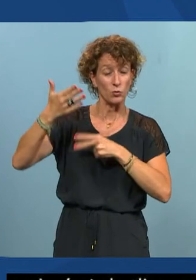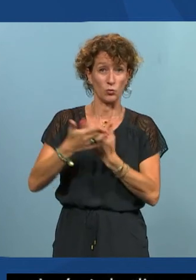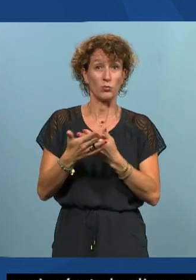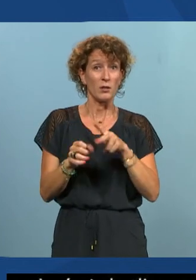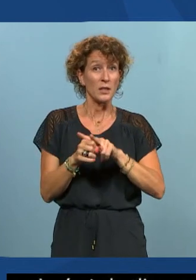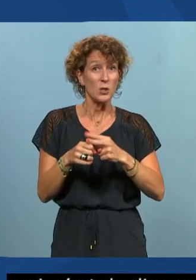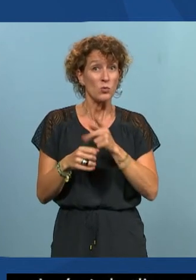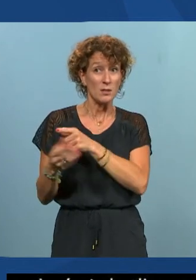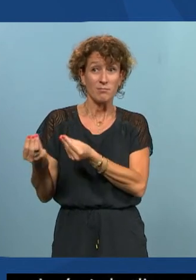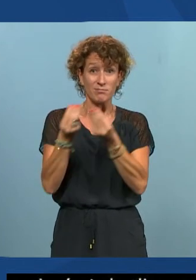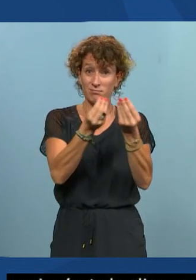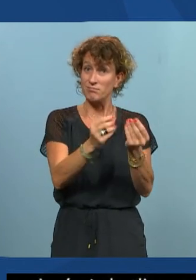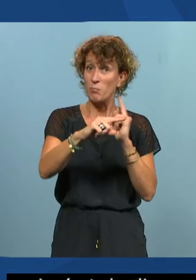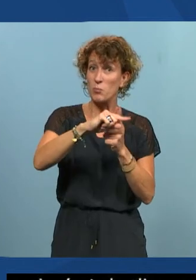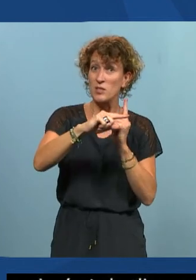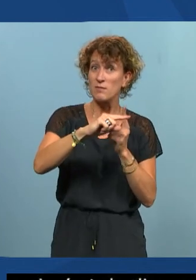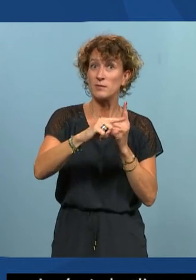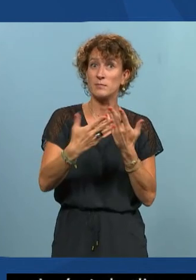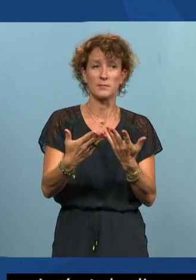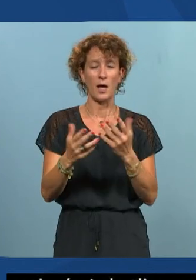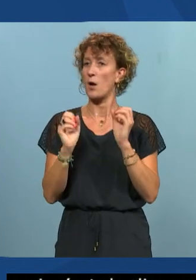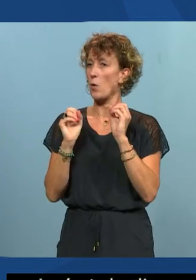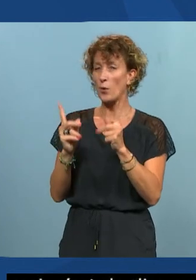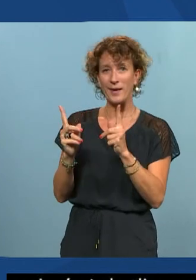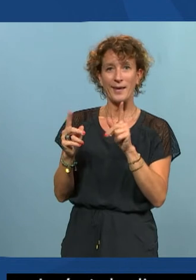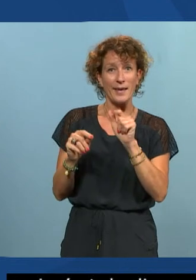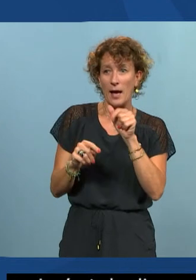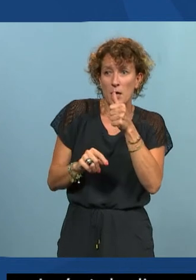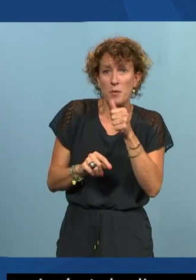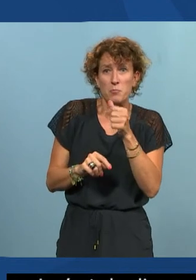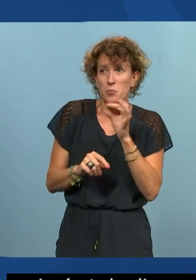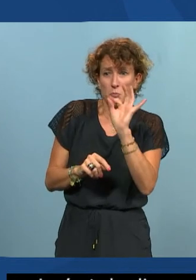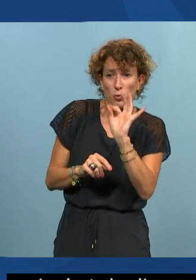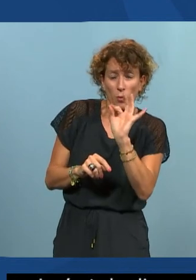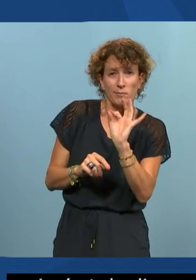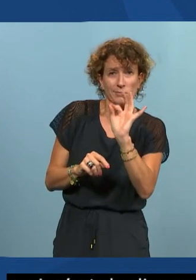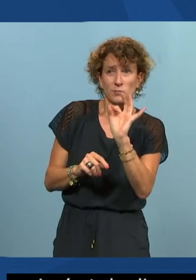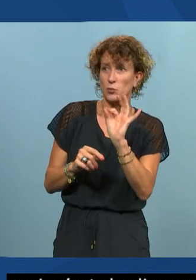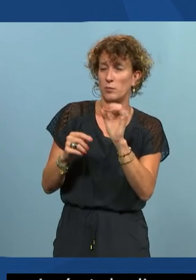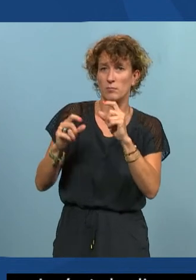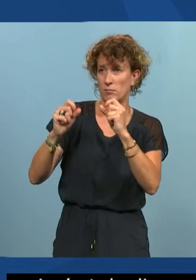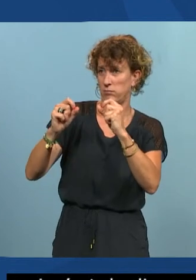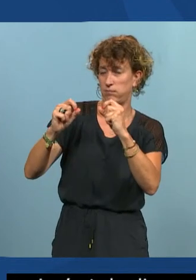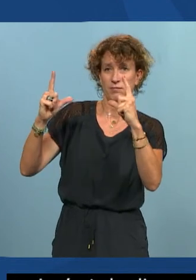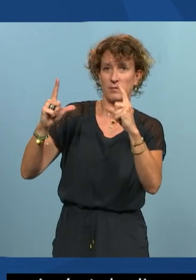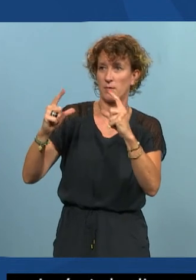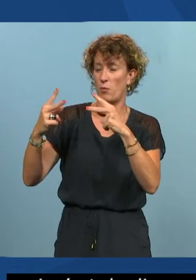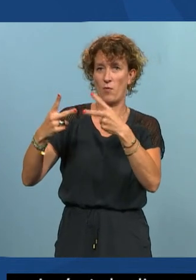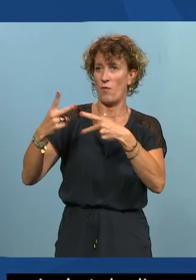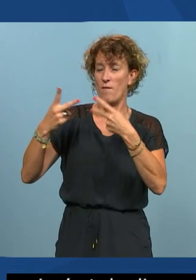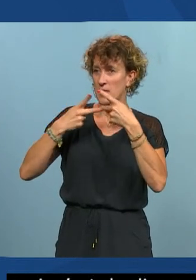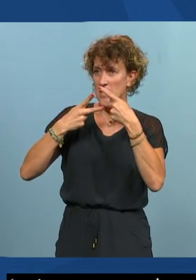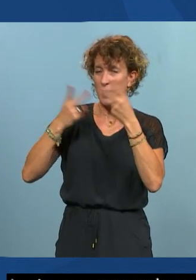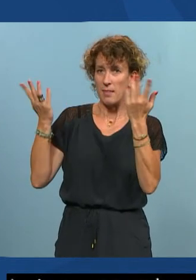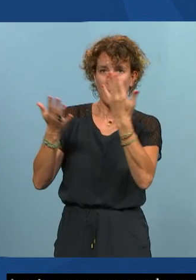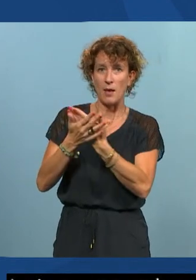effectivement ça peut leur permettre de révéler quelque chose en se disant ok il un petit bouton augmenter la visibilité quand on est dyslexique sur je prends totalement mon